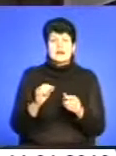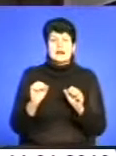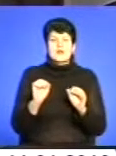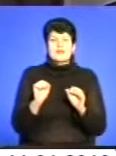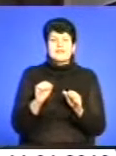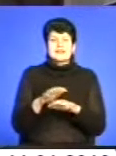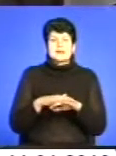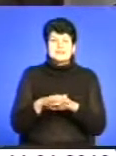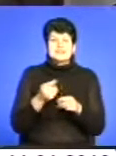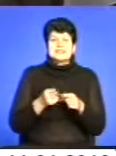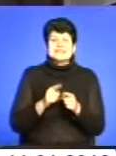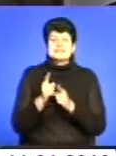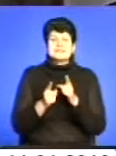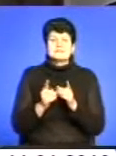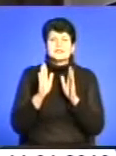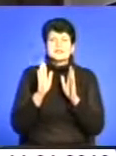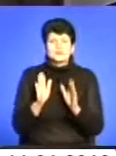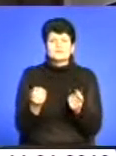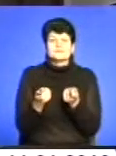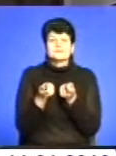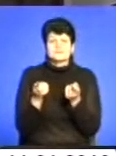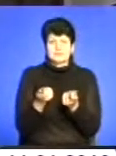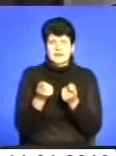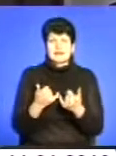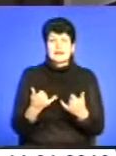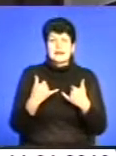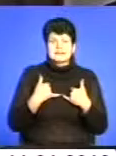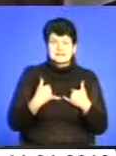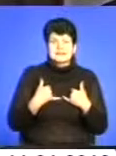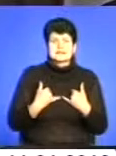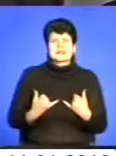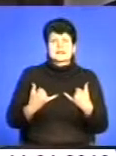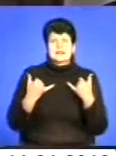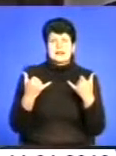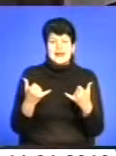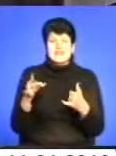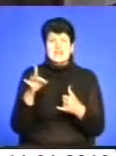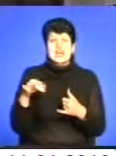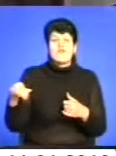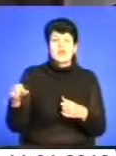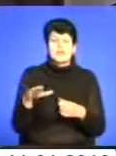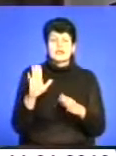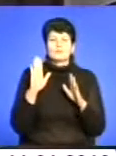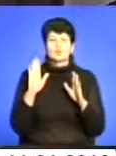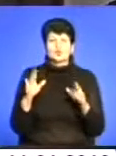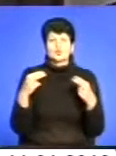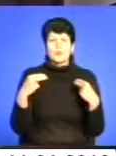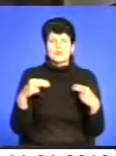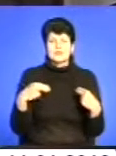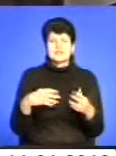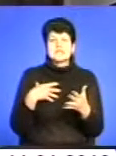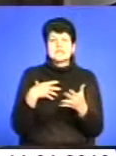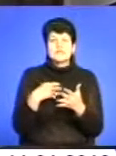ці зміни будуть досить незначними, як для нас, так і для європейців, які будуть продавати свою